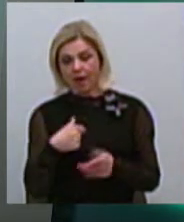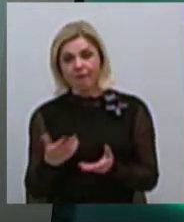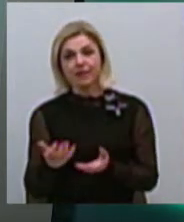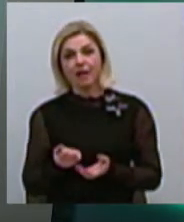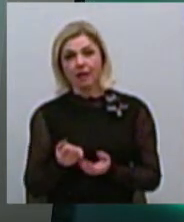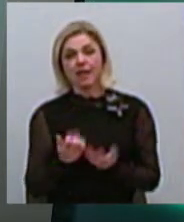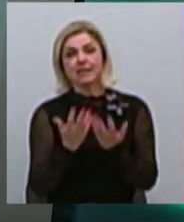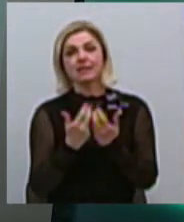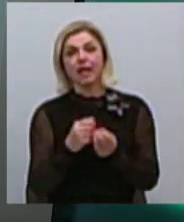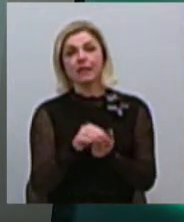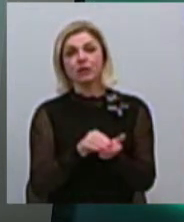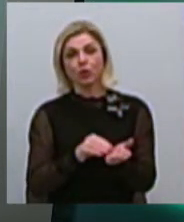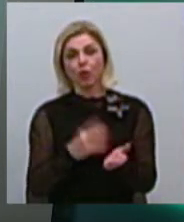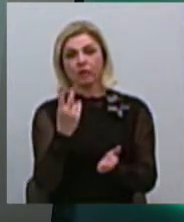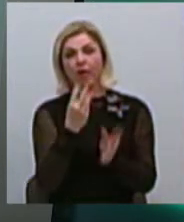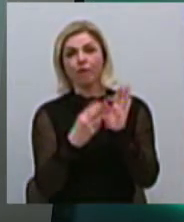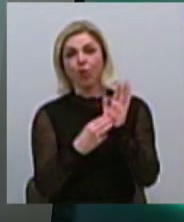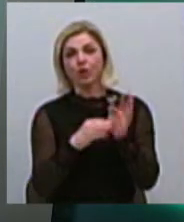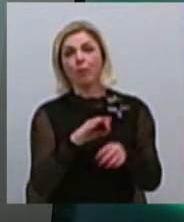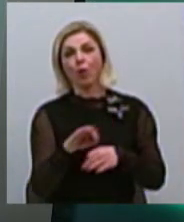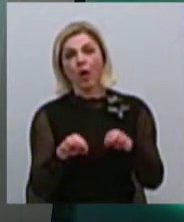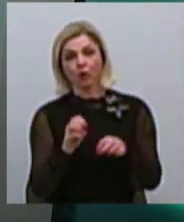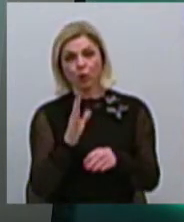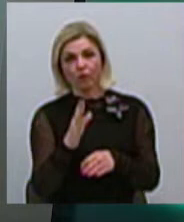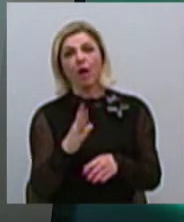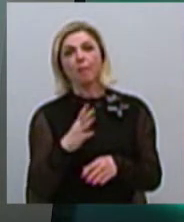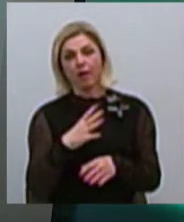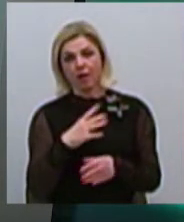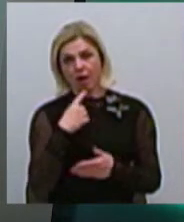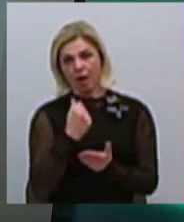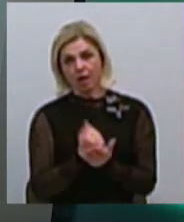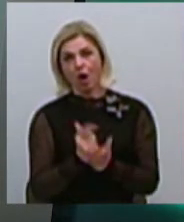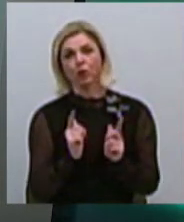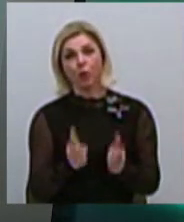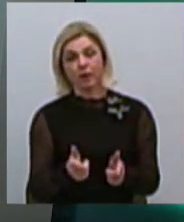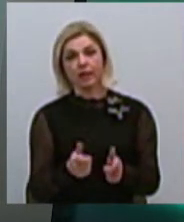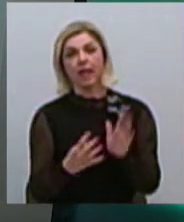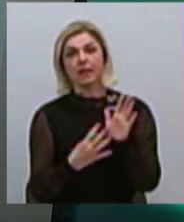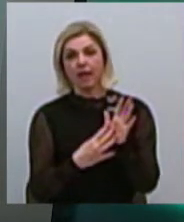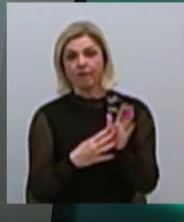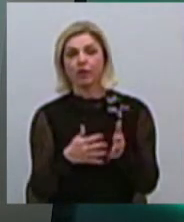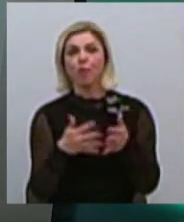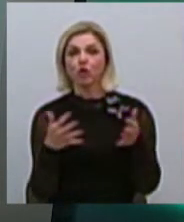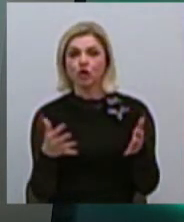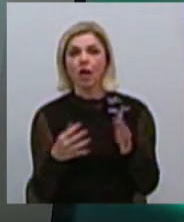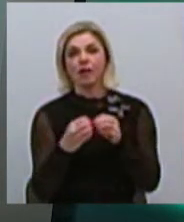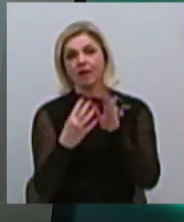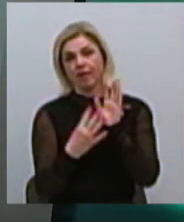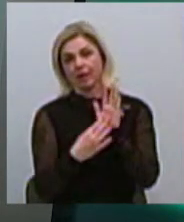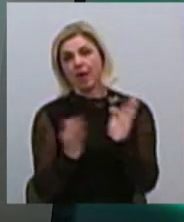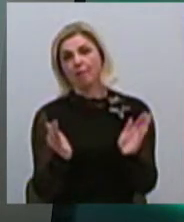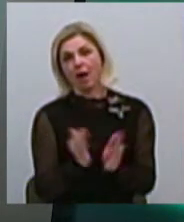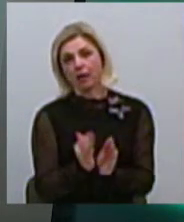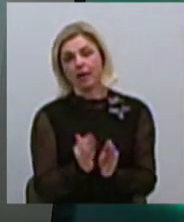28 проєкти прошли і були одобрені. З них 9 больших, 19 малых проєкти.